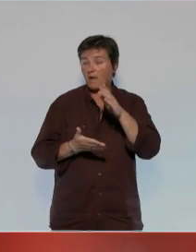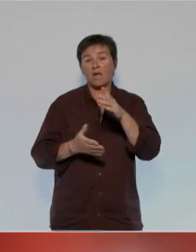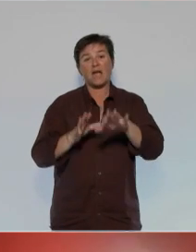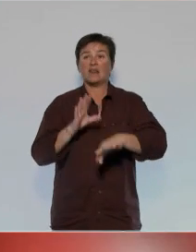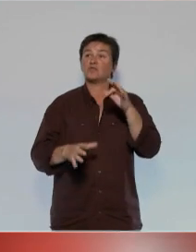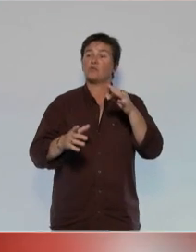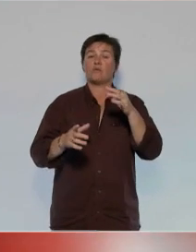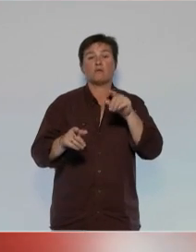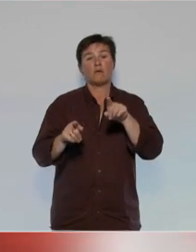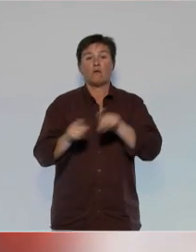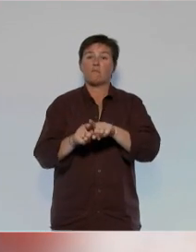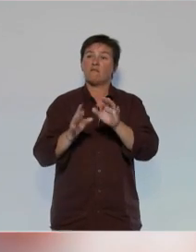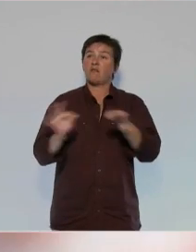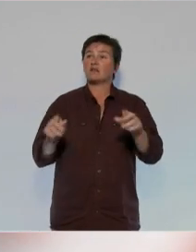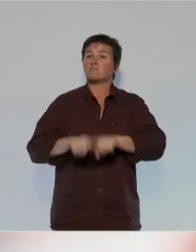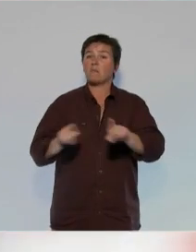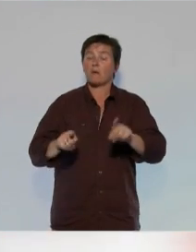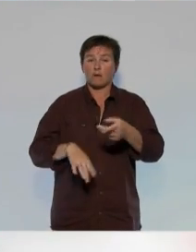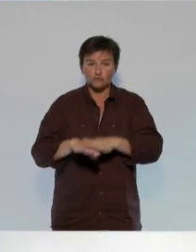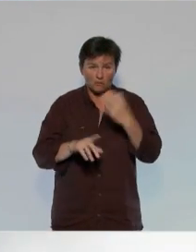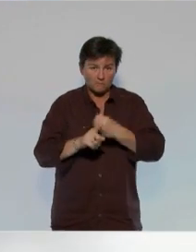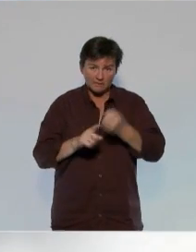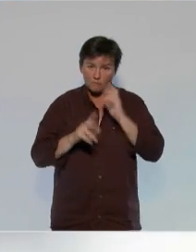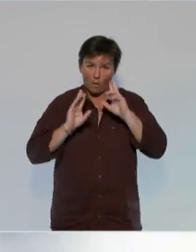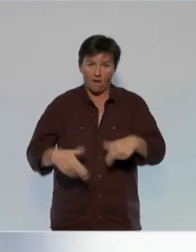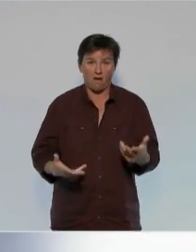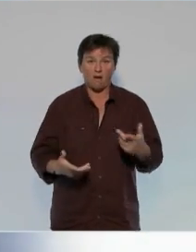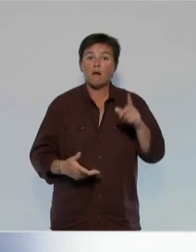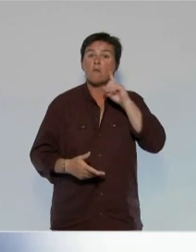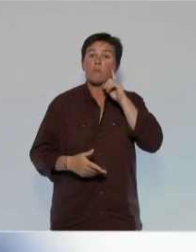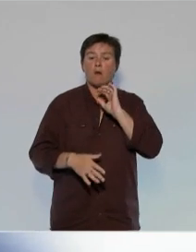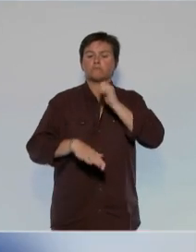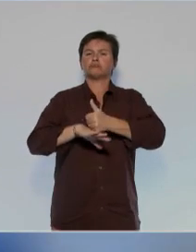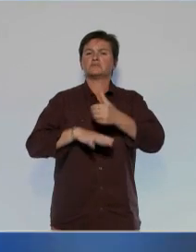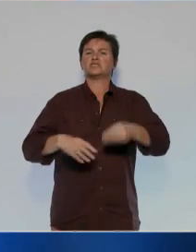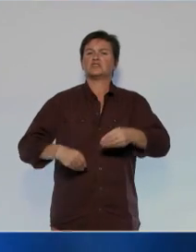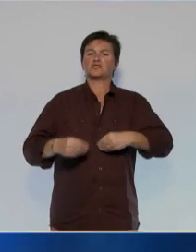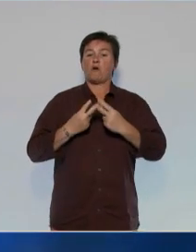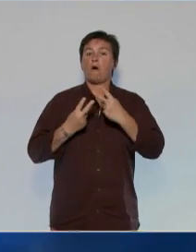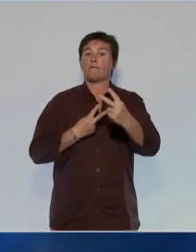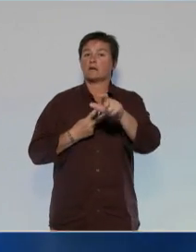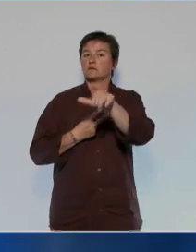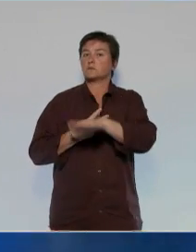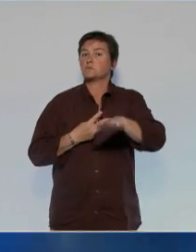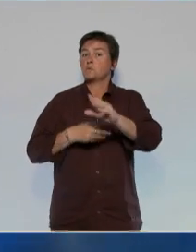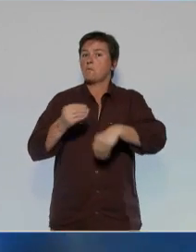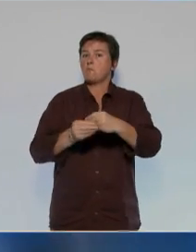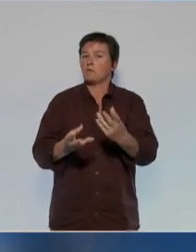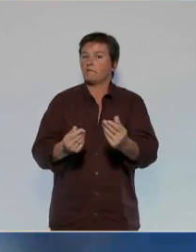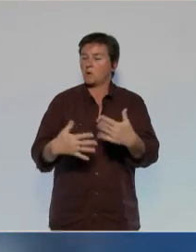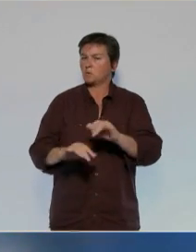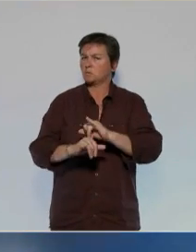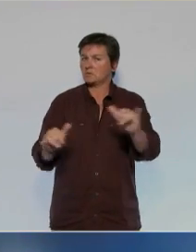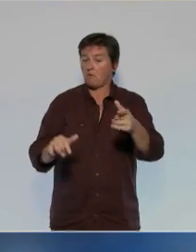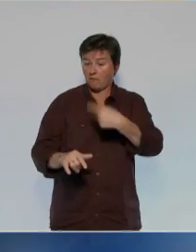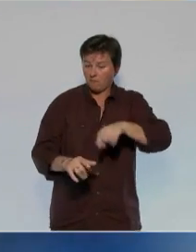et nos batailles seront perdues. Nos dirigeants sont soumis à un adversaire qu'aucun n'a osé affronter. C'est bien sûr